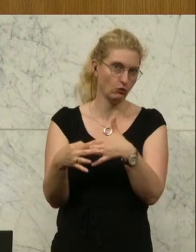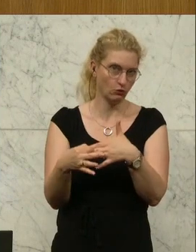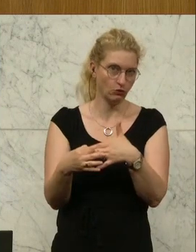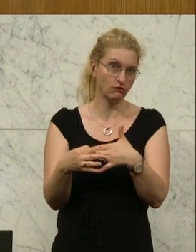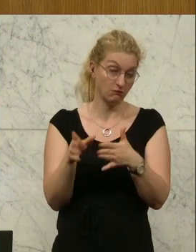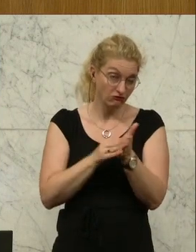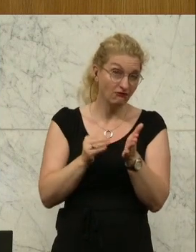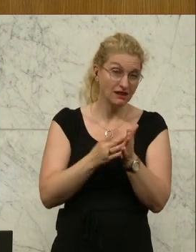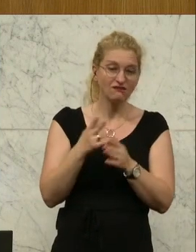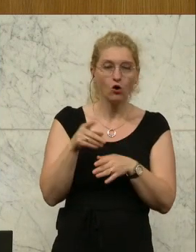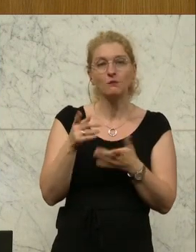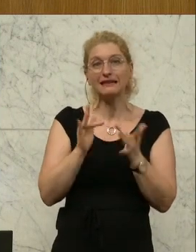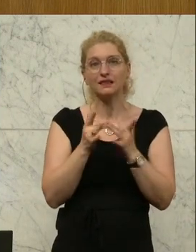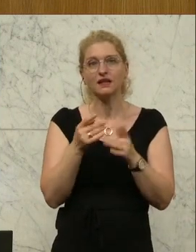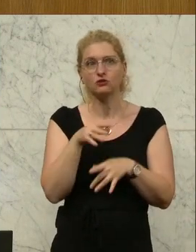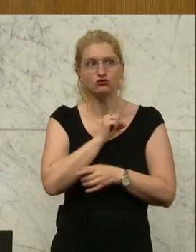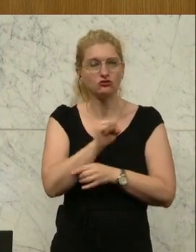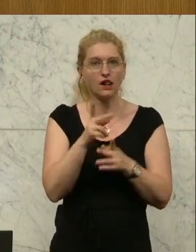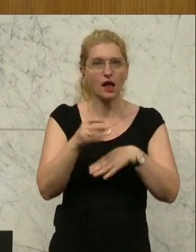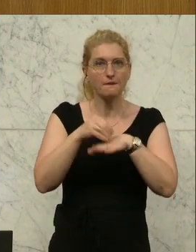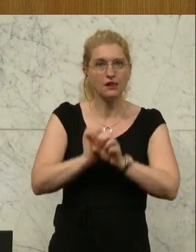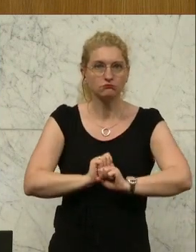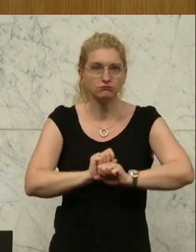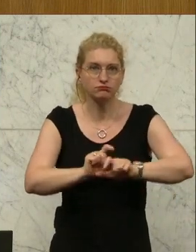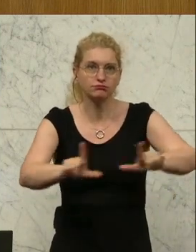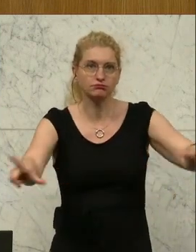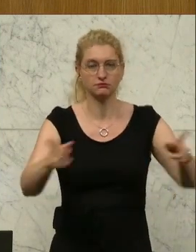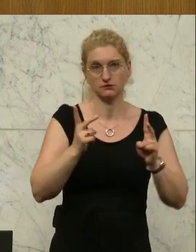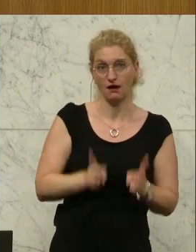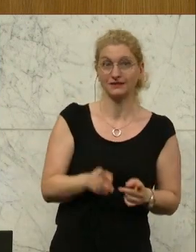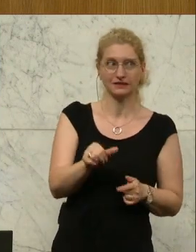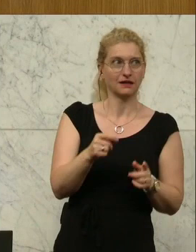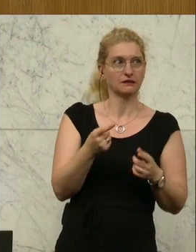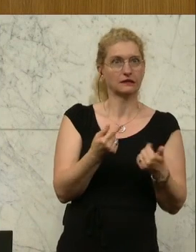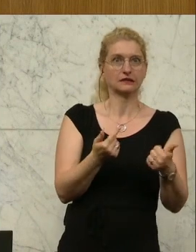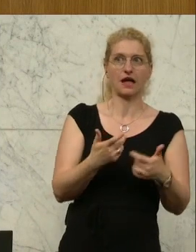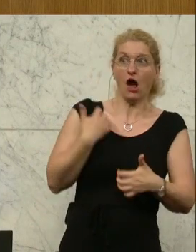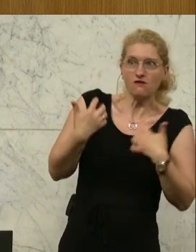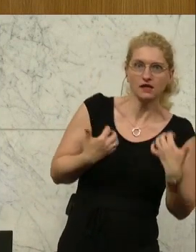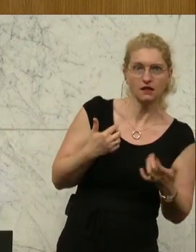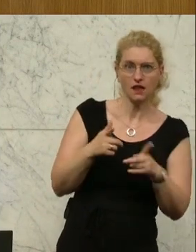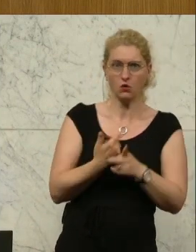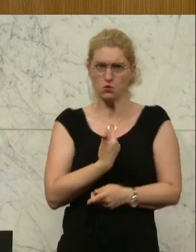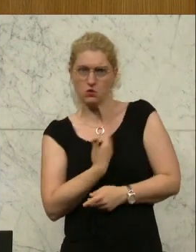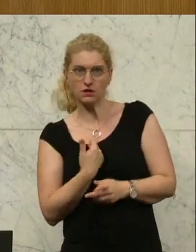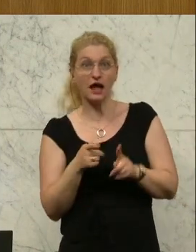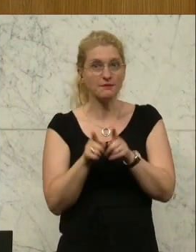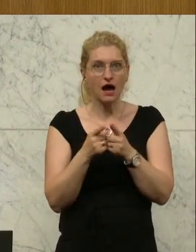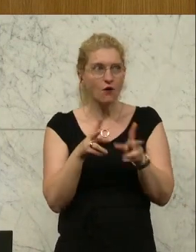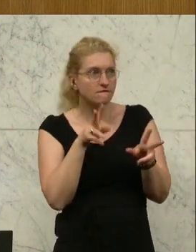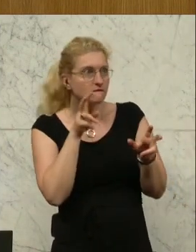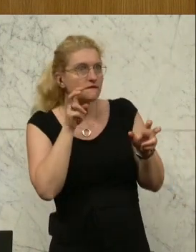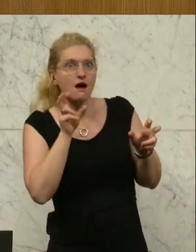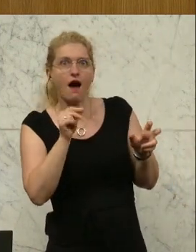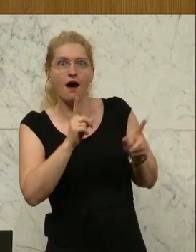sehr leicht verbreiten lassen, die nicht nur verunsichern, die nicht nur aufredigen, sondern auch radikalisieren und motivieren